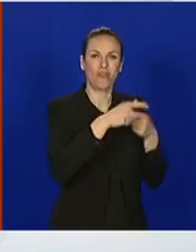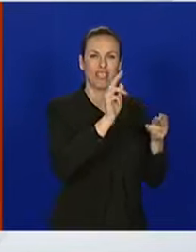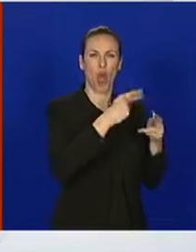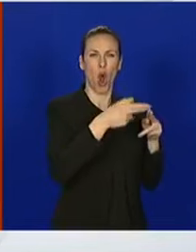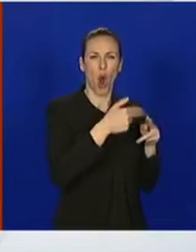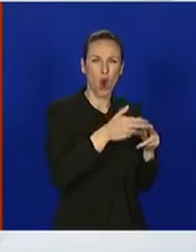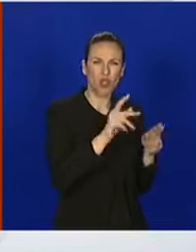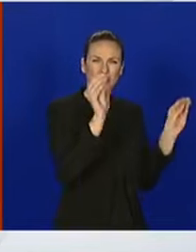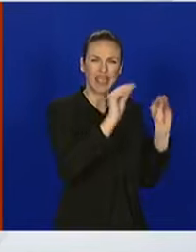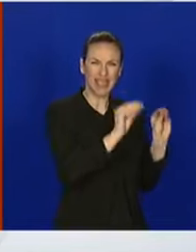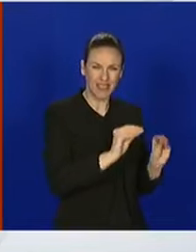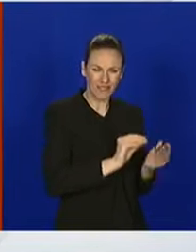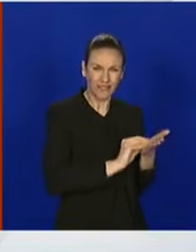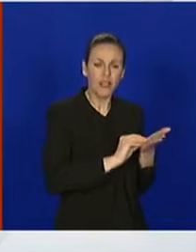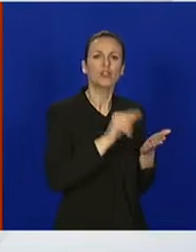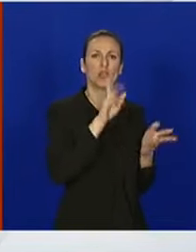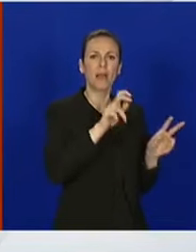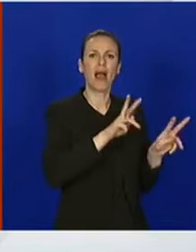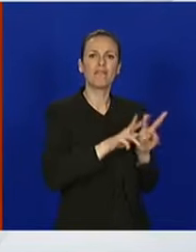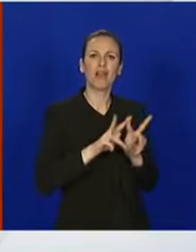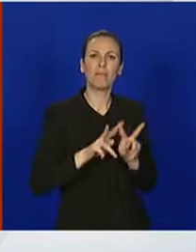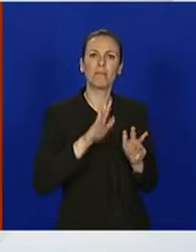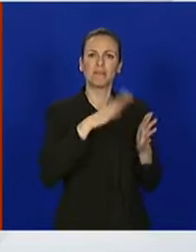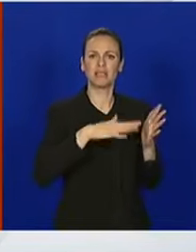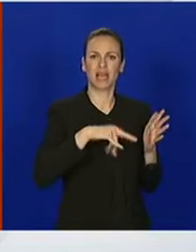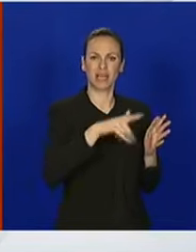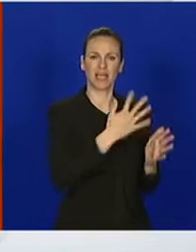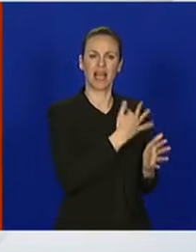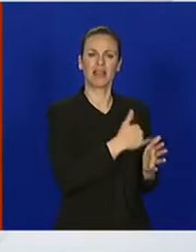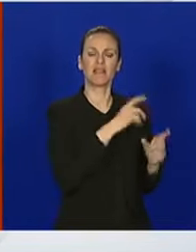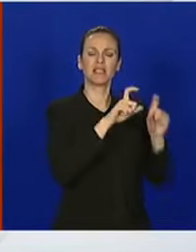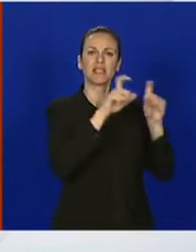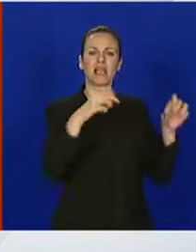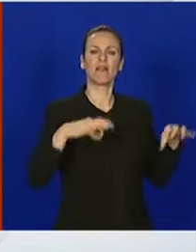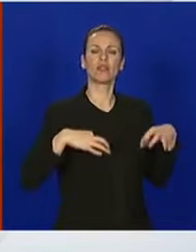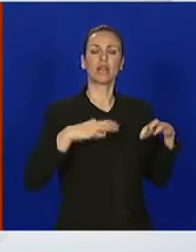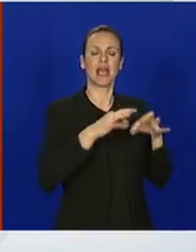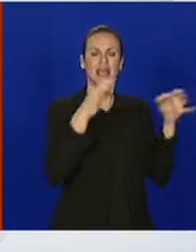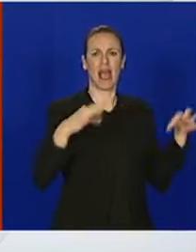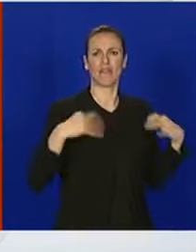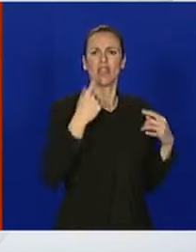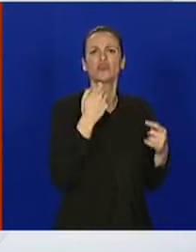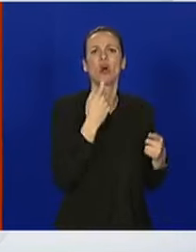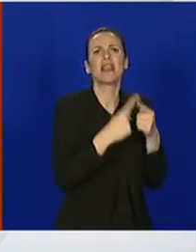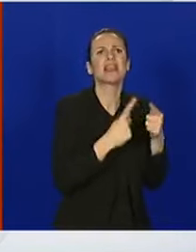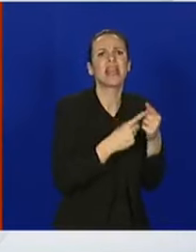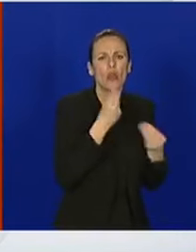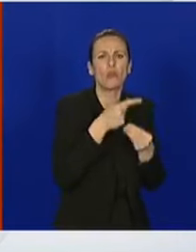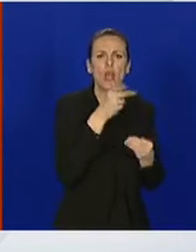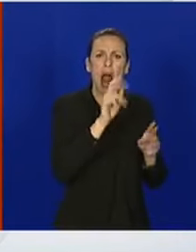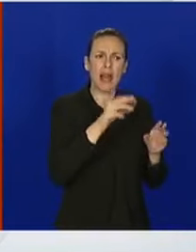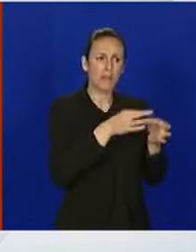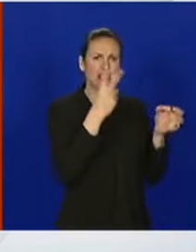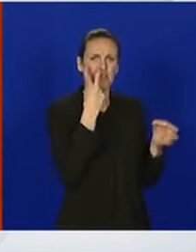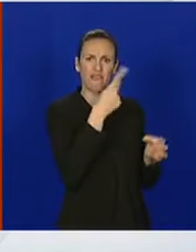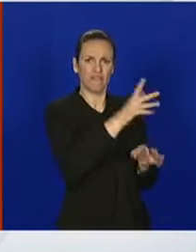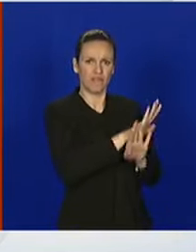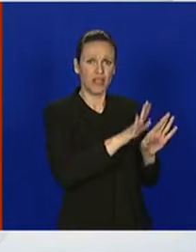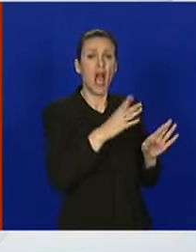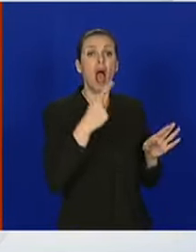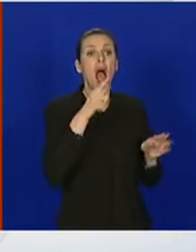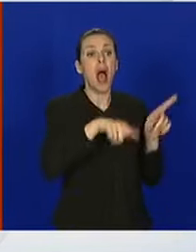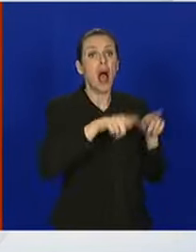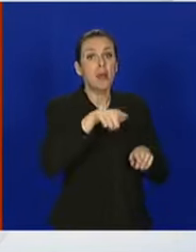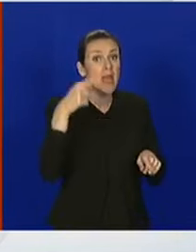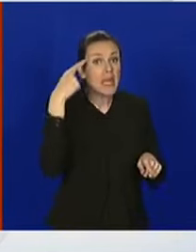prostora su na web stranici Hrvatskog zavoda za javnost rastupa. Ja ne bih govorio detalje o tome, a svako onaj ko misli da nisu dovoljno